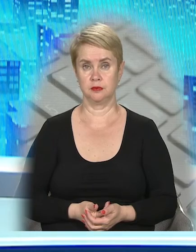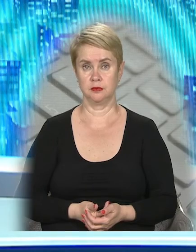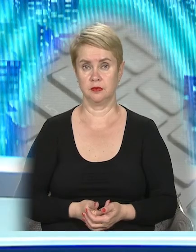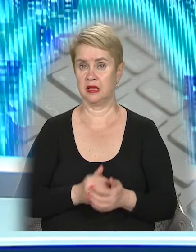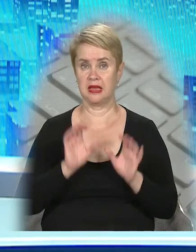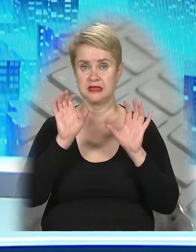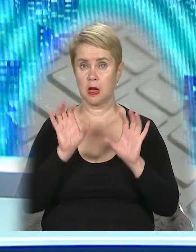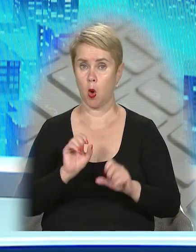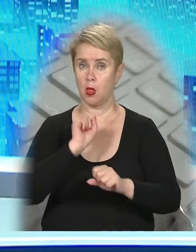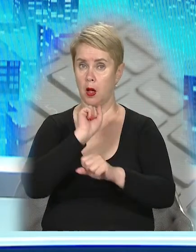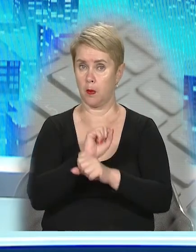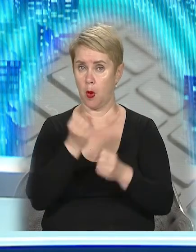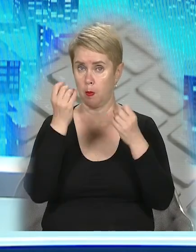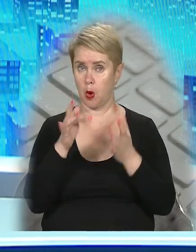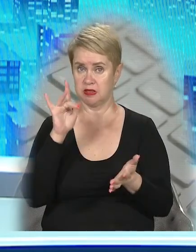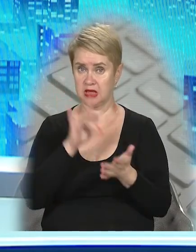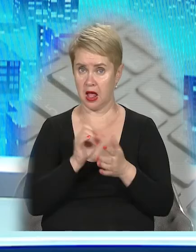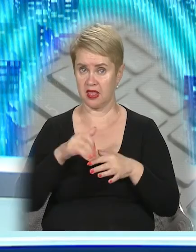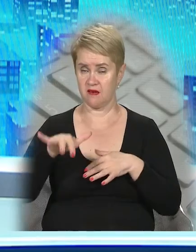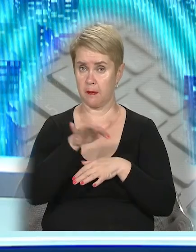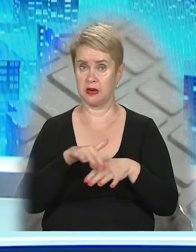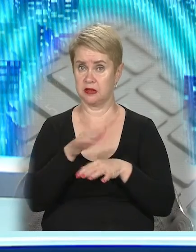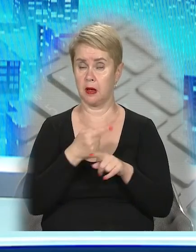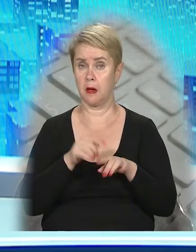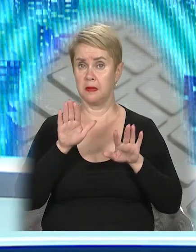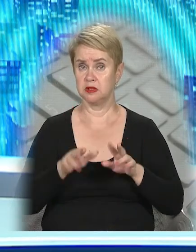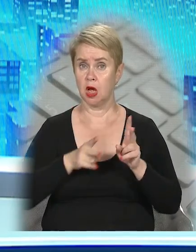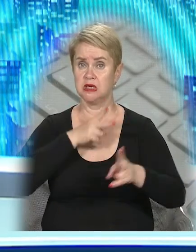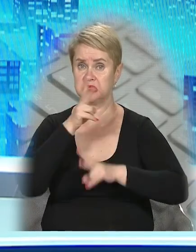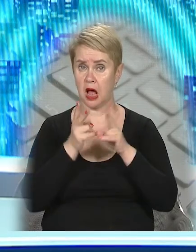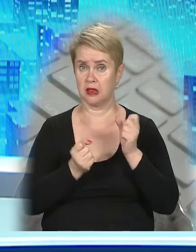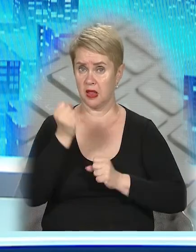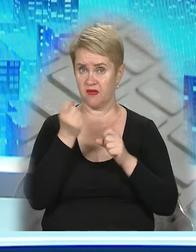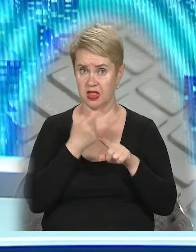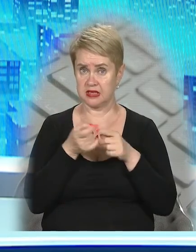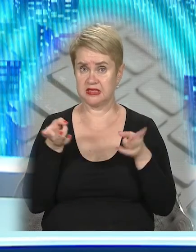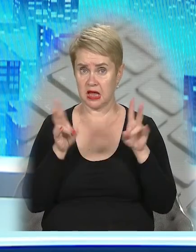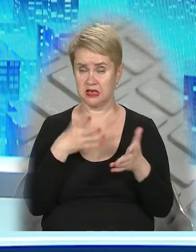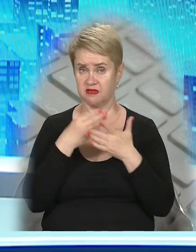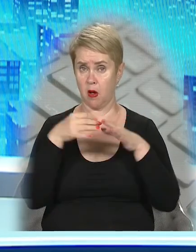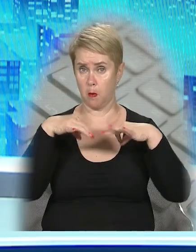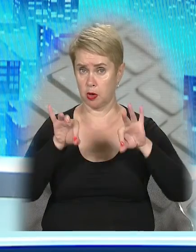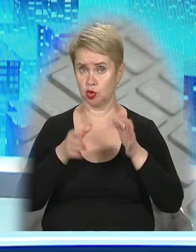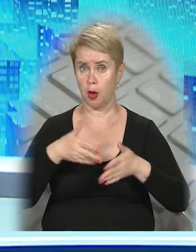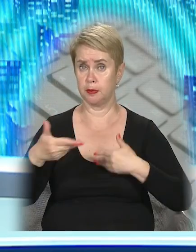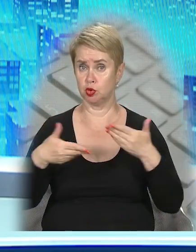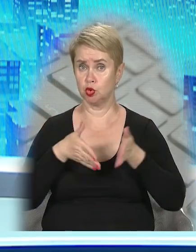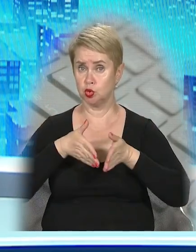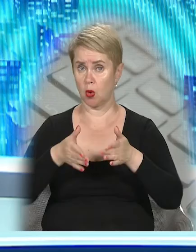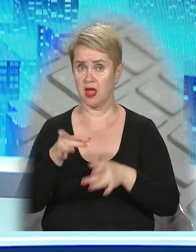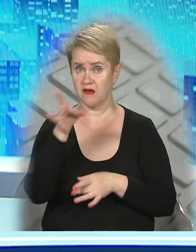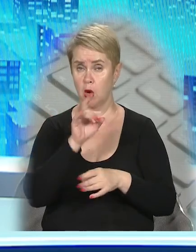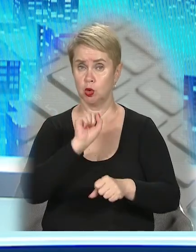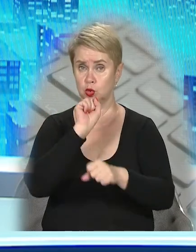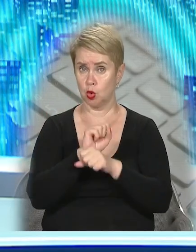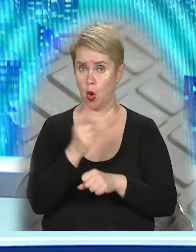Незаконне паркування просто посеред Європейської площі. Містяни скаржаться на водіїв, які залишають свої машини на пішохідній зоні в районі